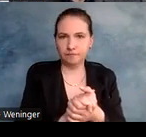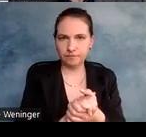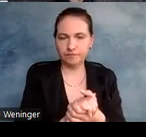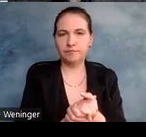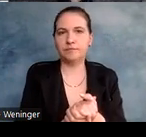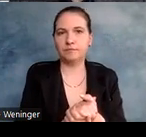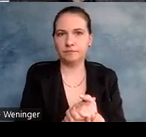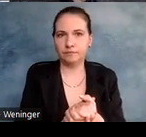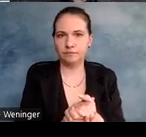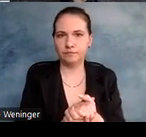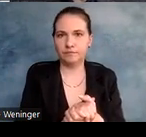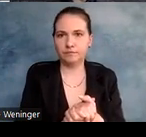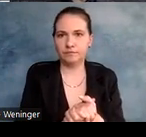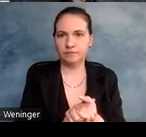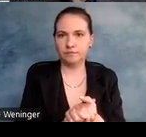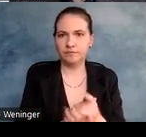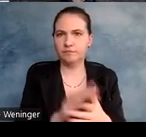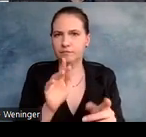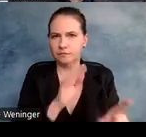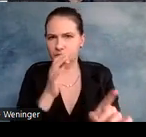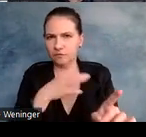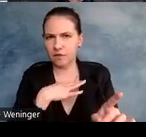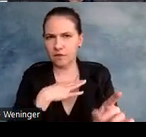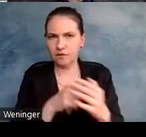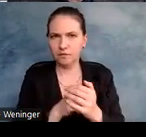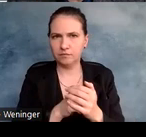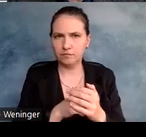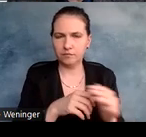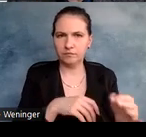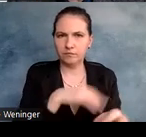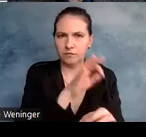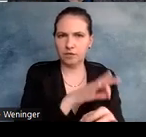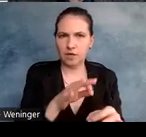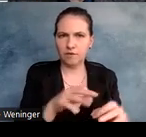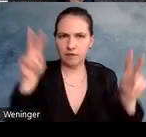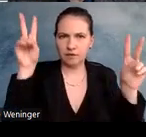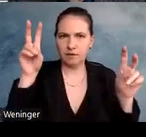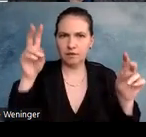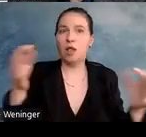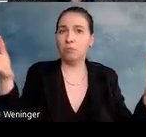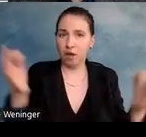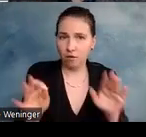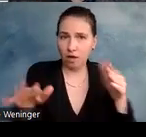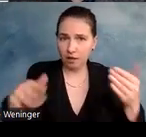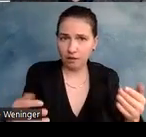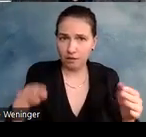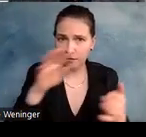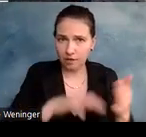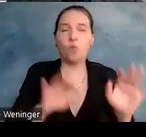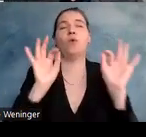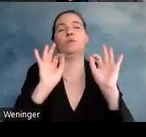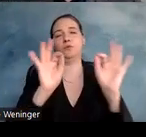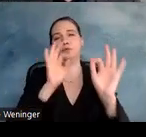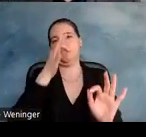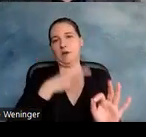Ach, da gibt es eine Frage. Wenn eine Grafik mit Titel versehen ist, braucht diese dennoch einen Alternativtext? Sehr gute Frage.